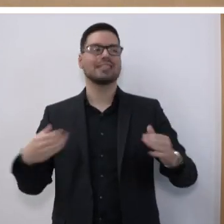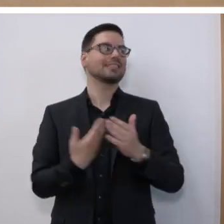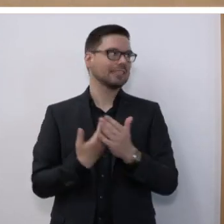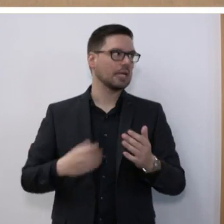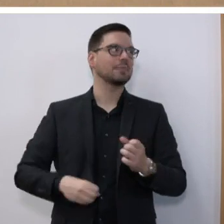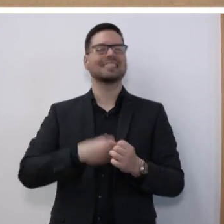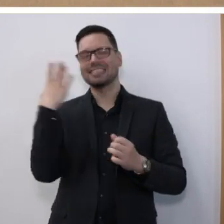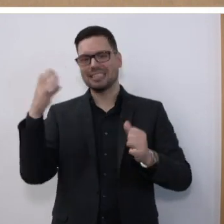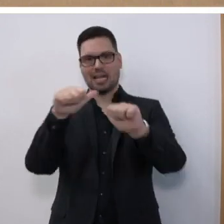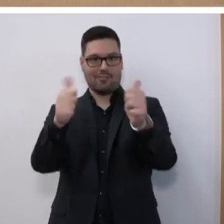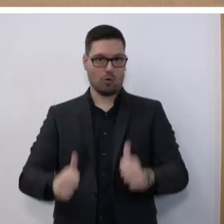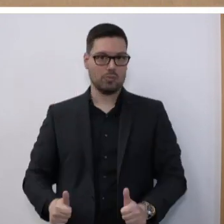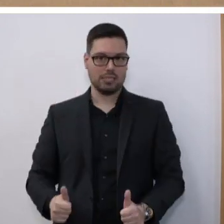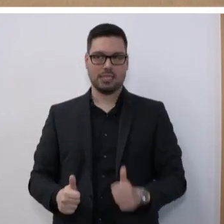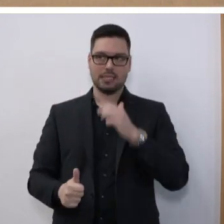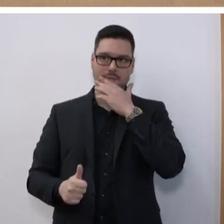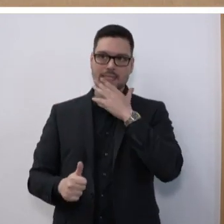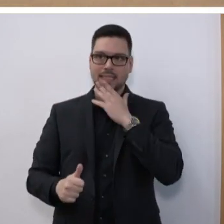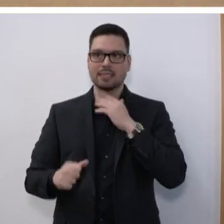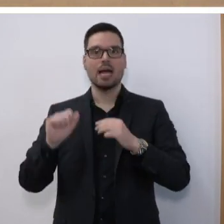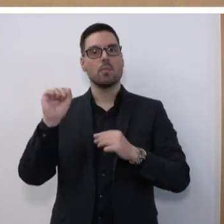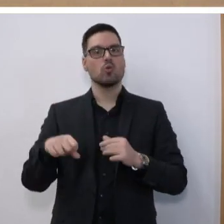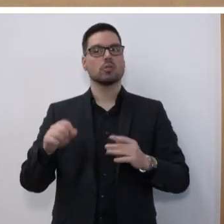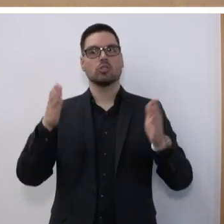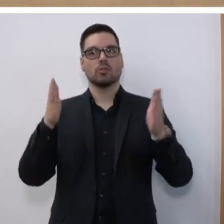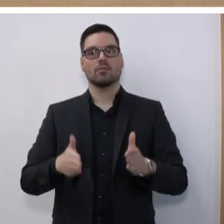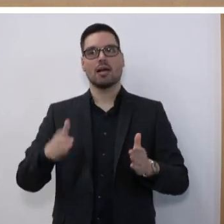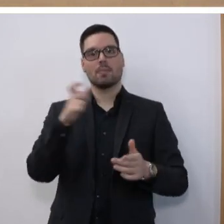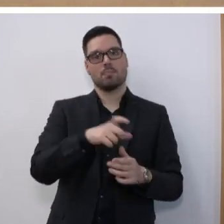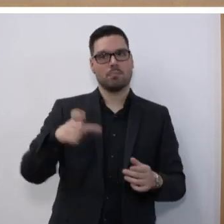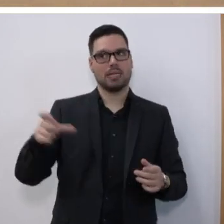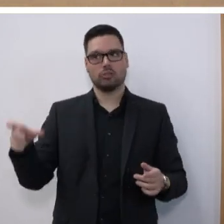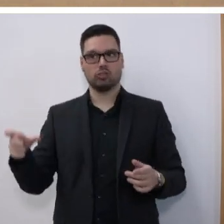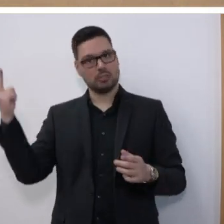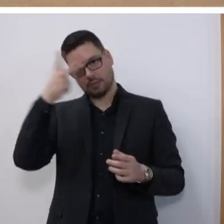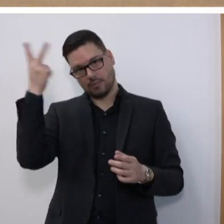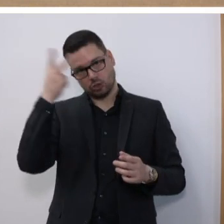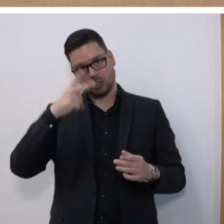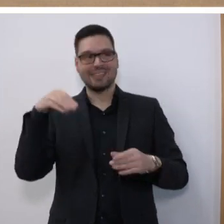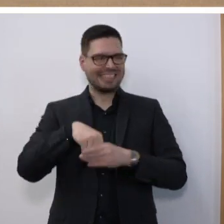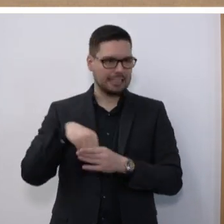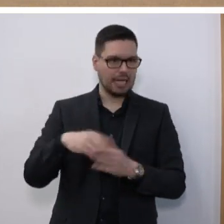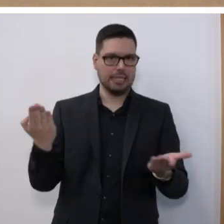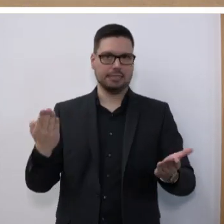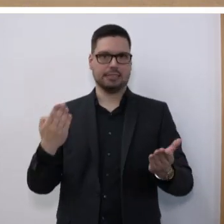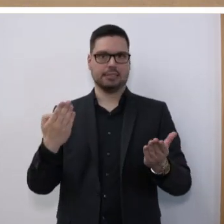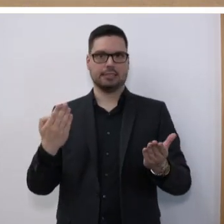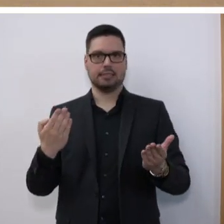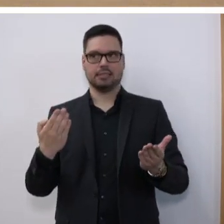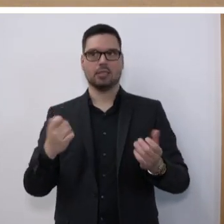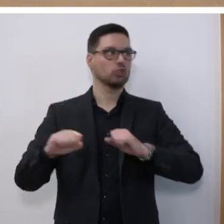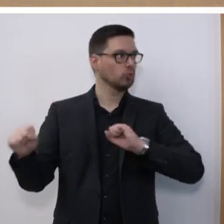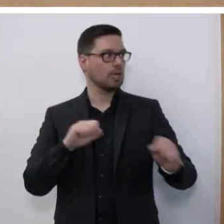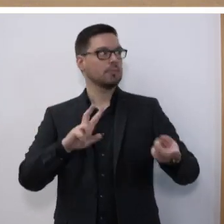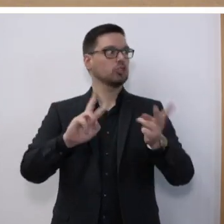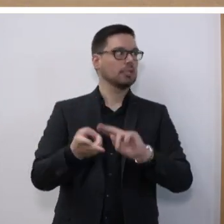formuliert und ermöglicht den Fachleuten auch zu verstehen, worum es geht und ist an die Bedürfnisse dieser sehr stark auch dynamisch